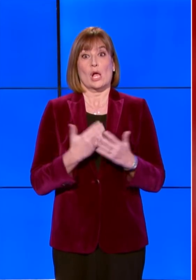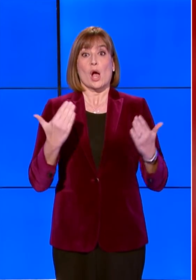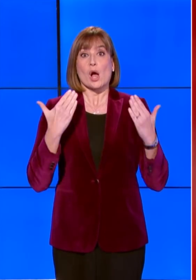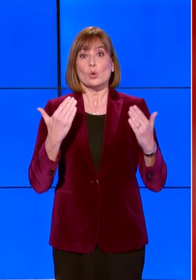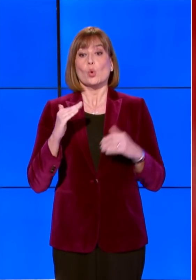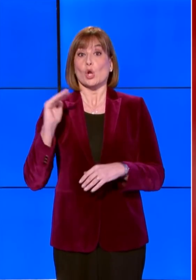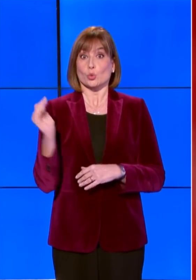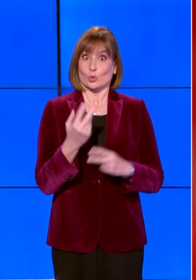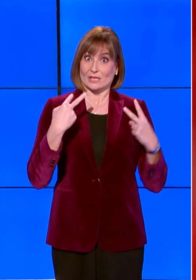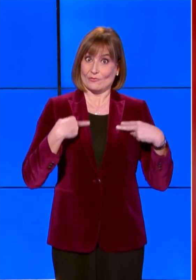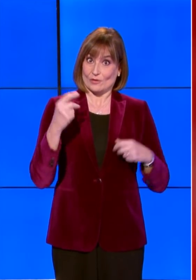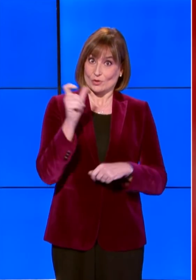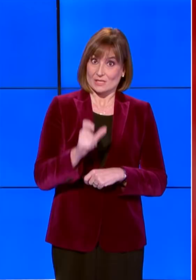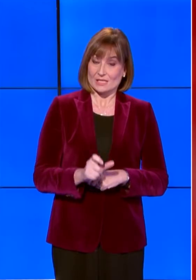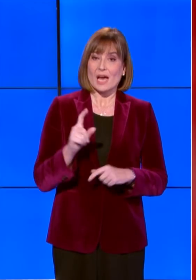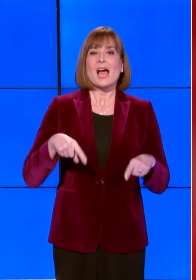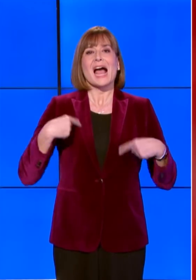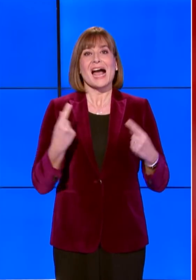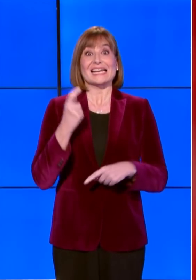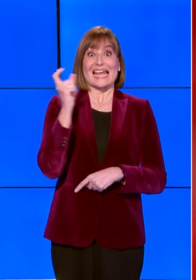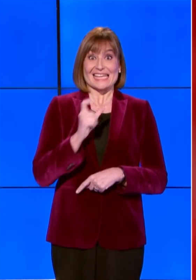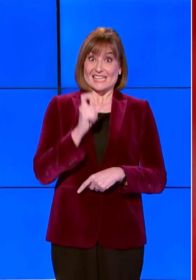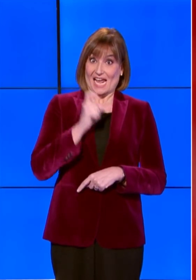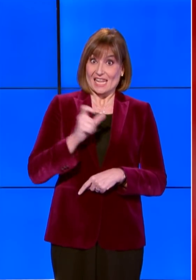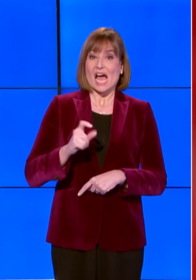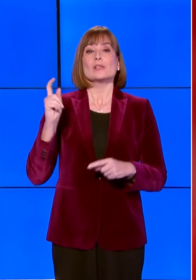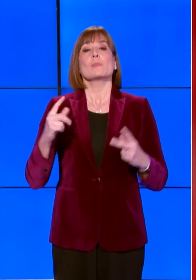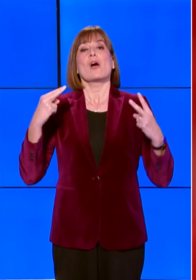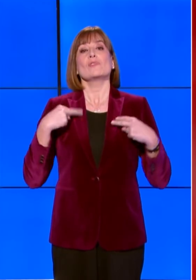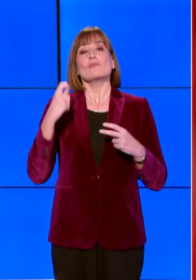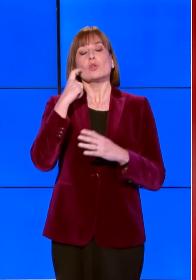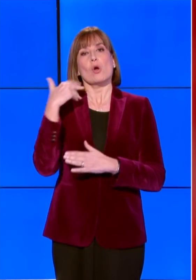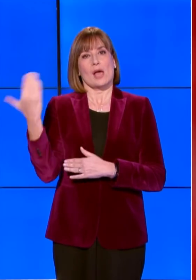coloro che sono in Italia e agli italiani che si trovano all'estero.